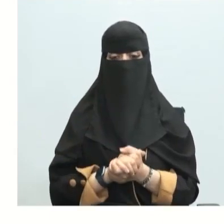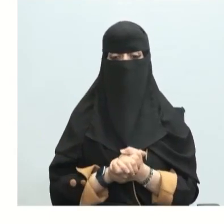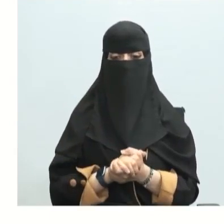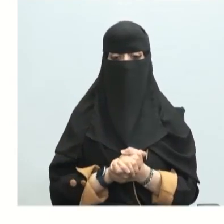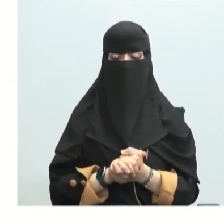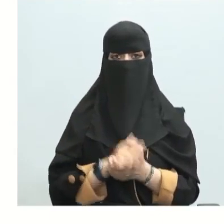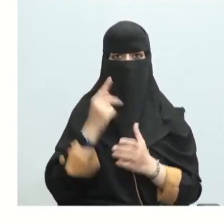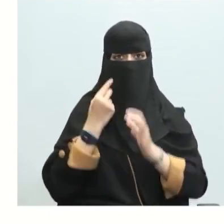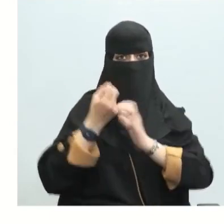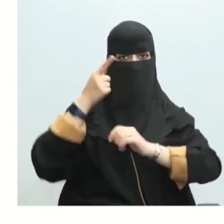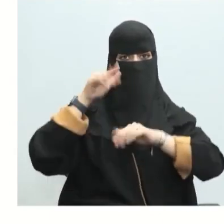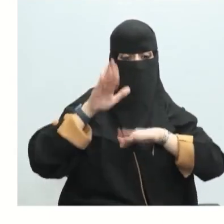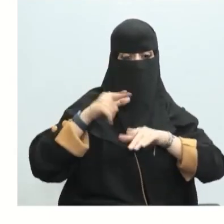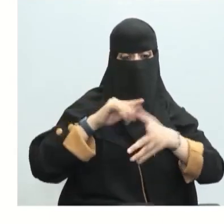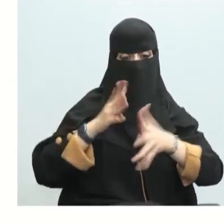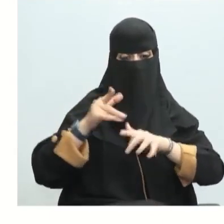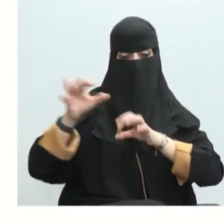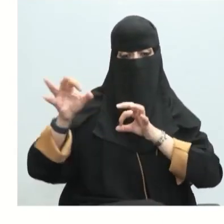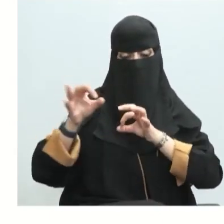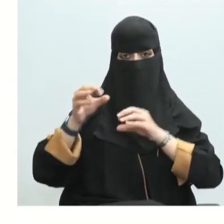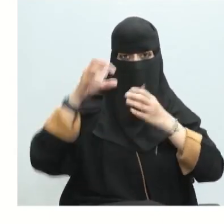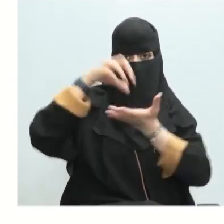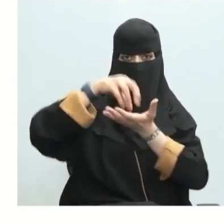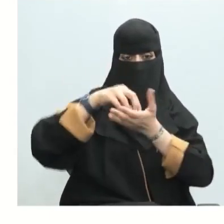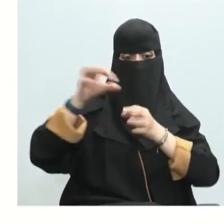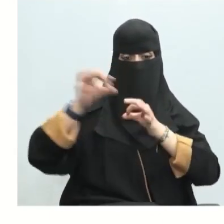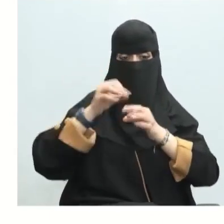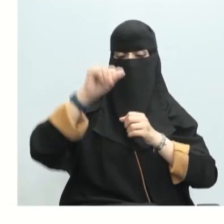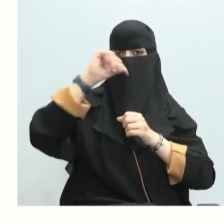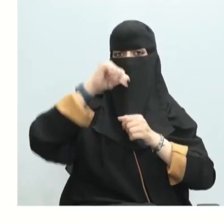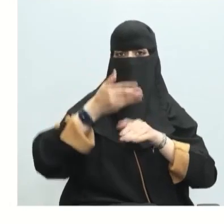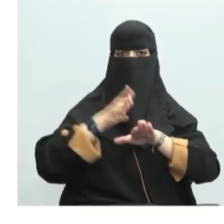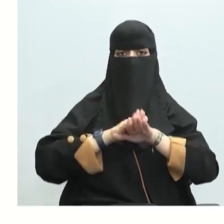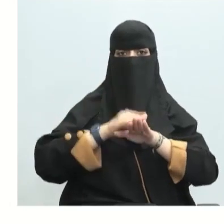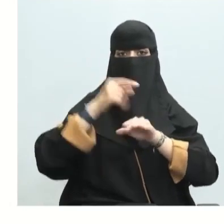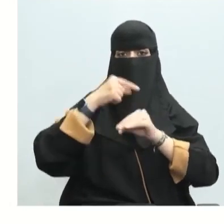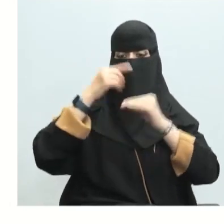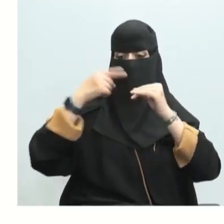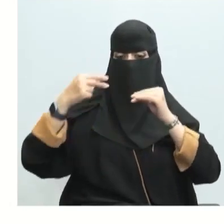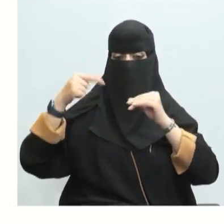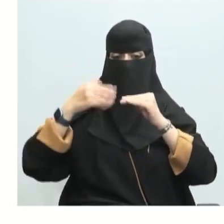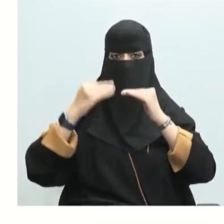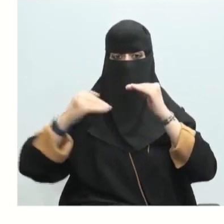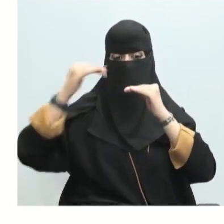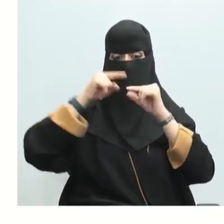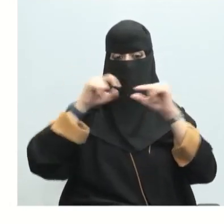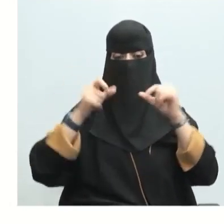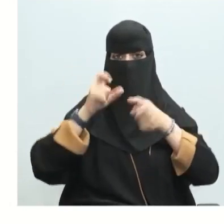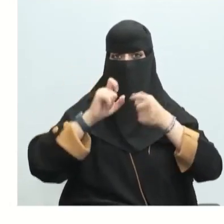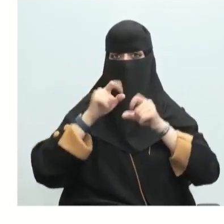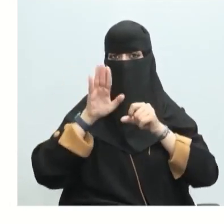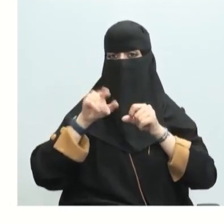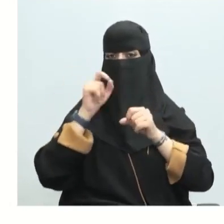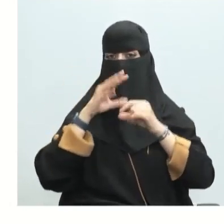توقع صف الموقع التقريبي للماء حسب التفاعل المعطالك لاحظ القيمة الحرارة تكوين القياسية